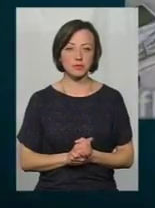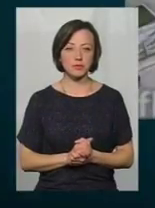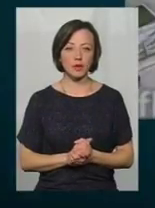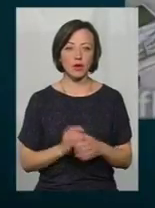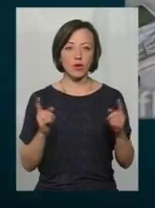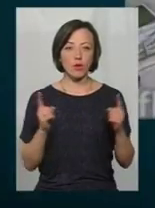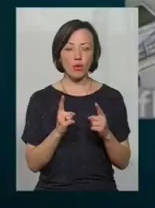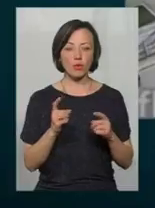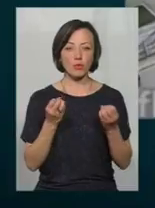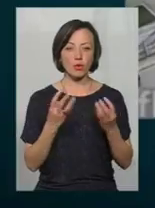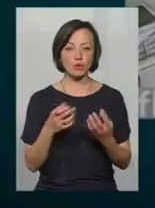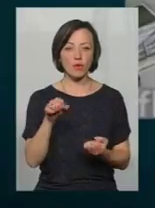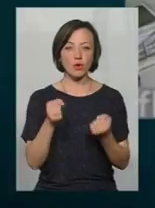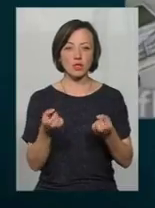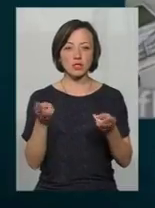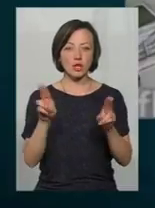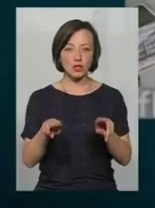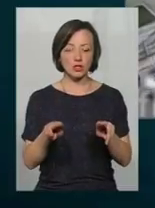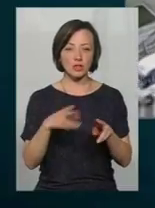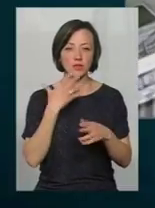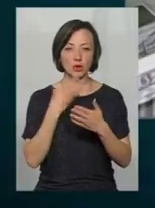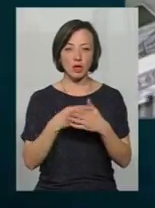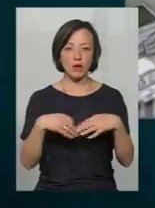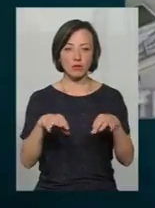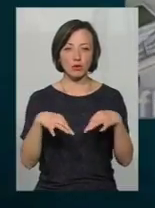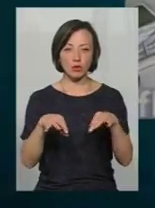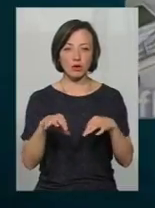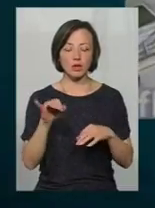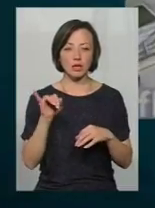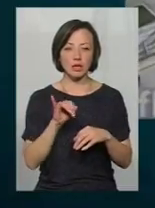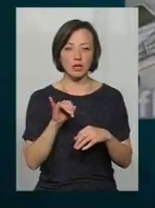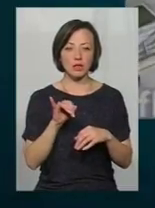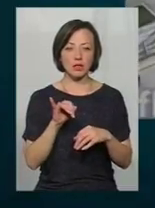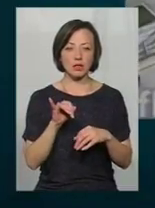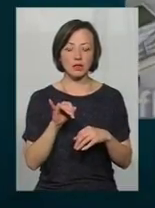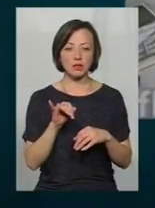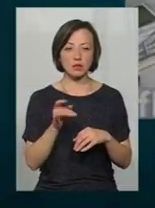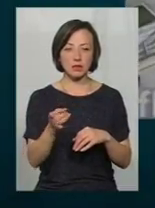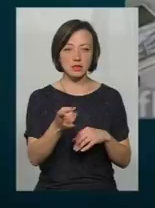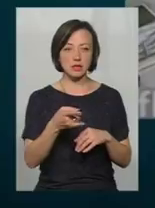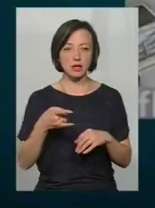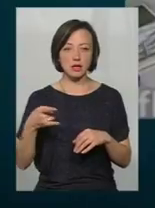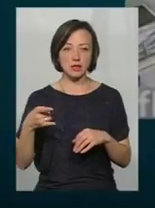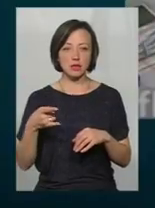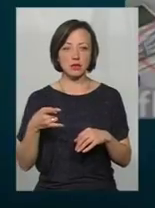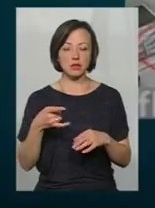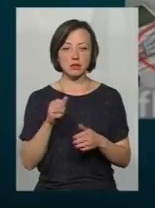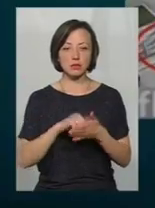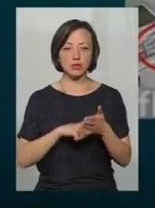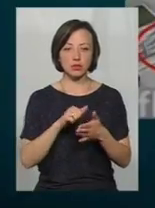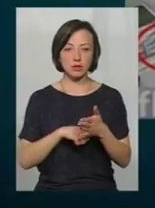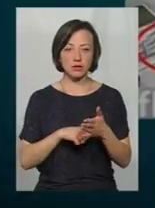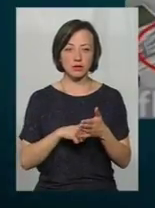що просто водій залишив своє авто, і він потім заднім ходом покотився, і спричинив,